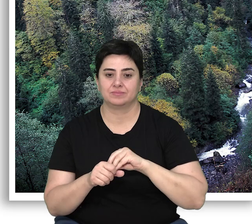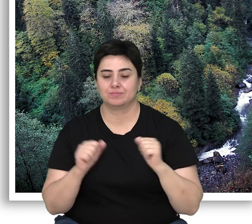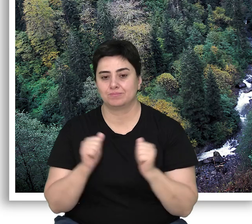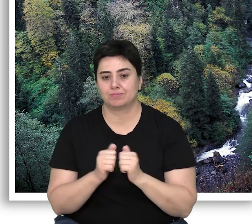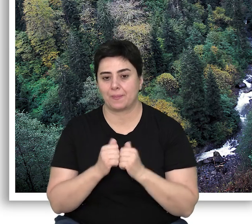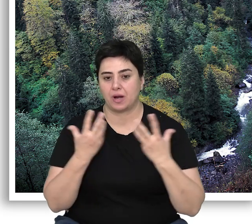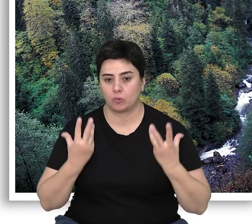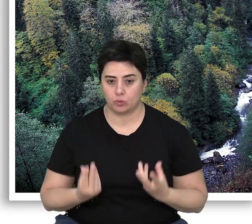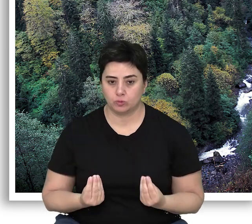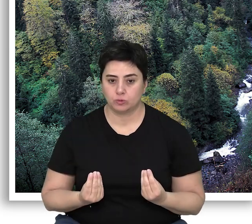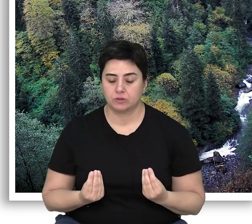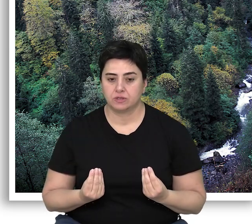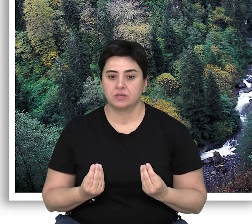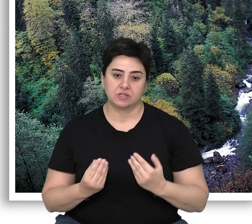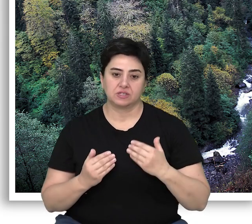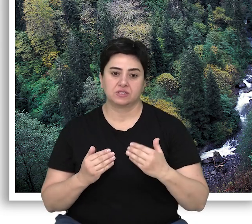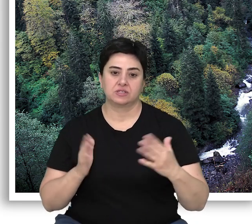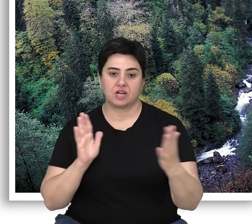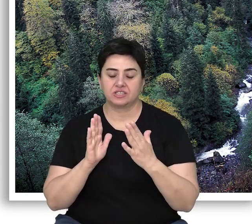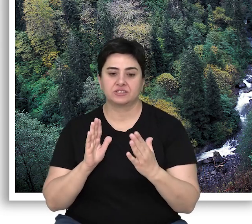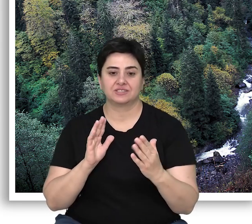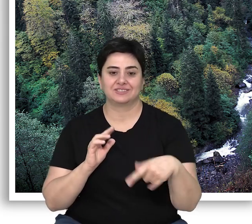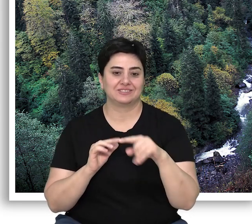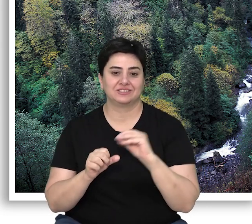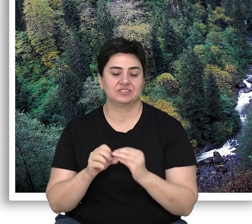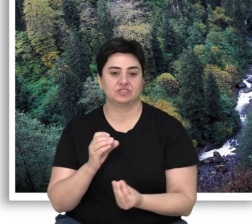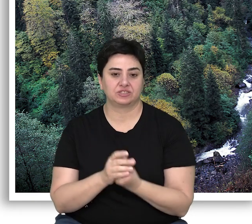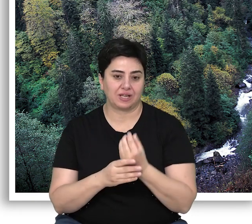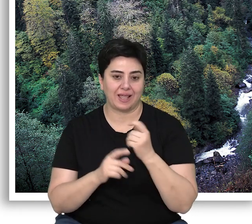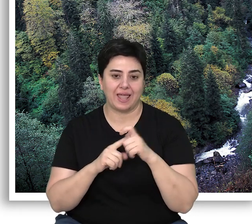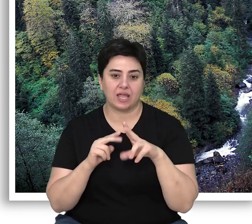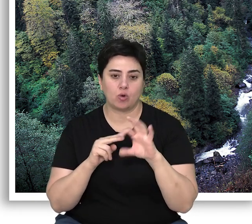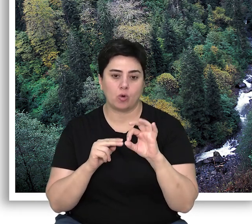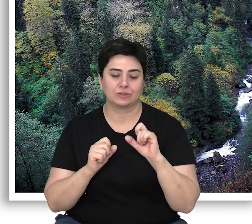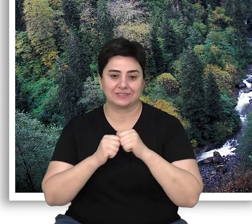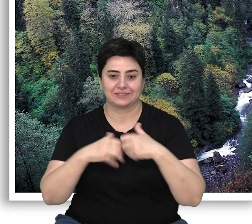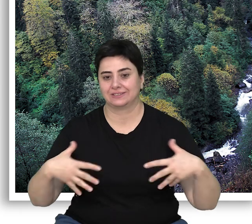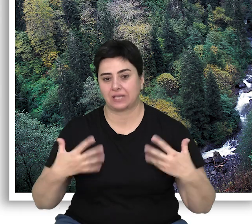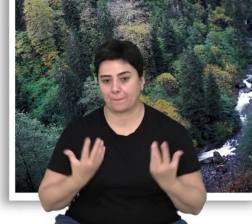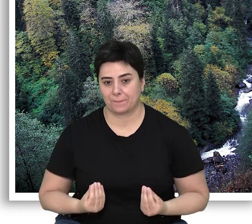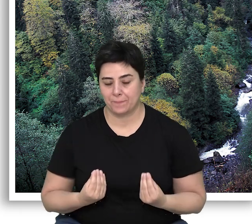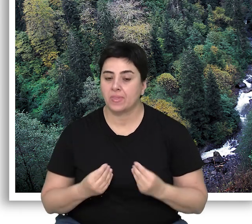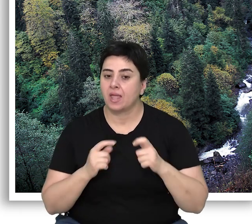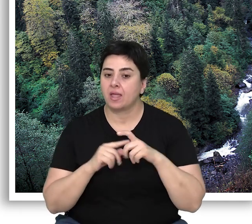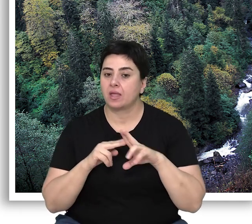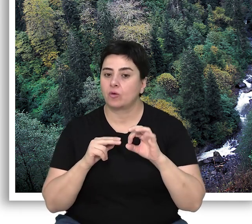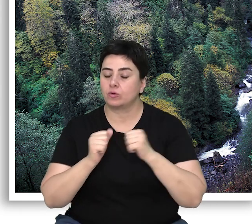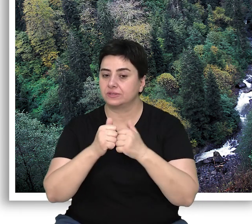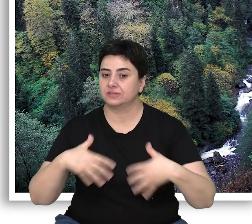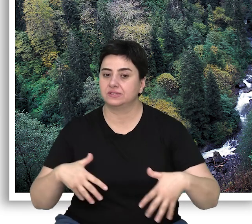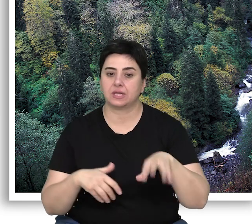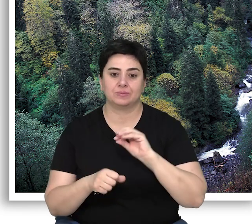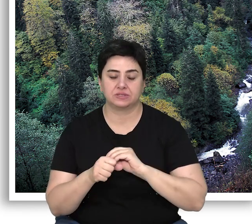birlikte oluşturdukları ve karşılıklı ilişkilerin meydana getirdiği bir ekosistemdir. Ekosistem ise